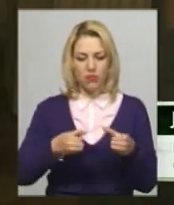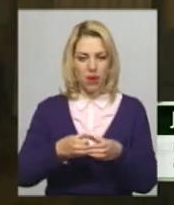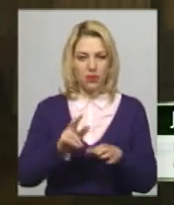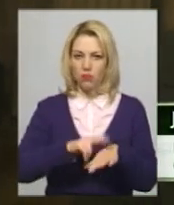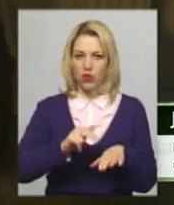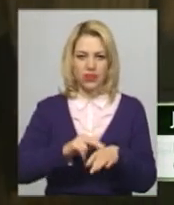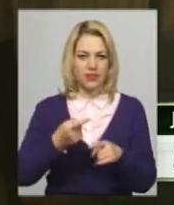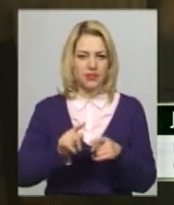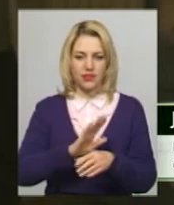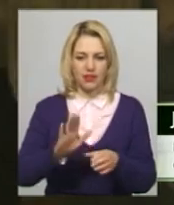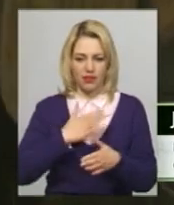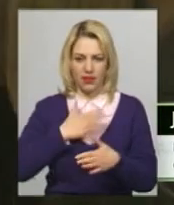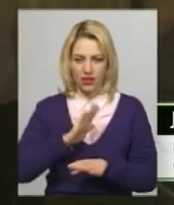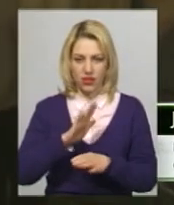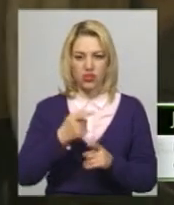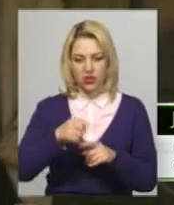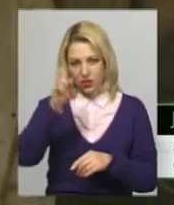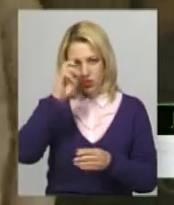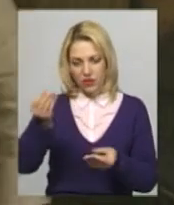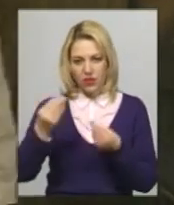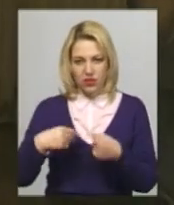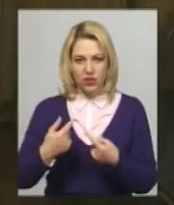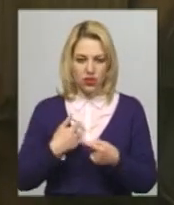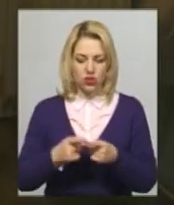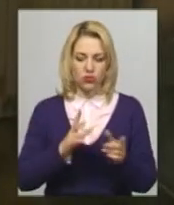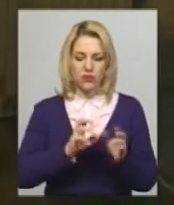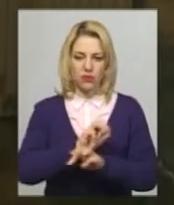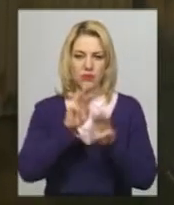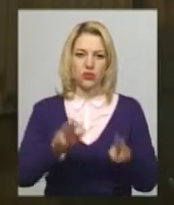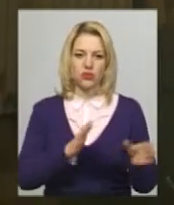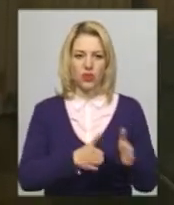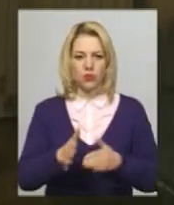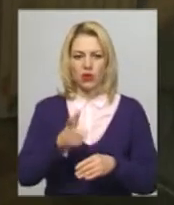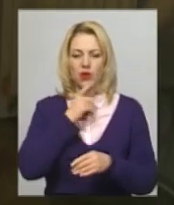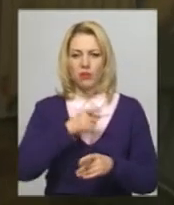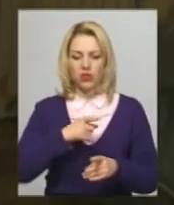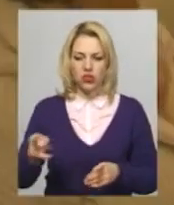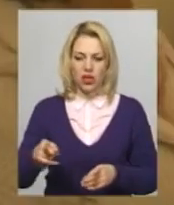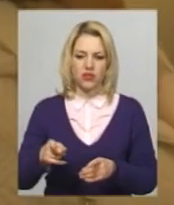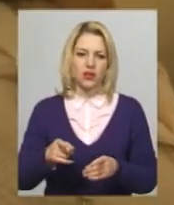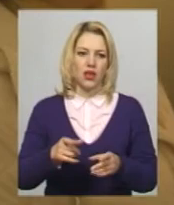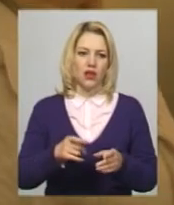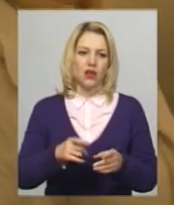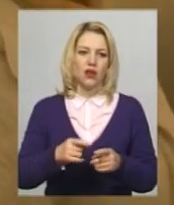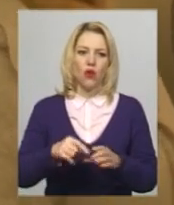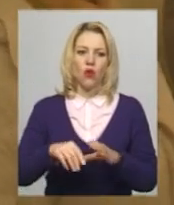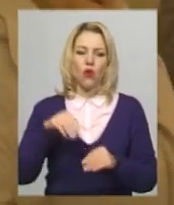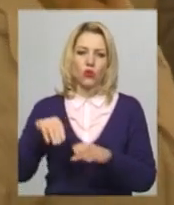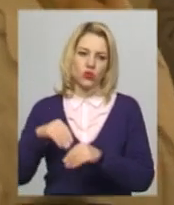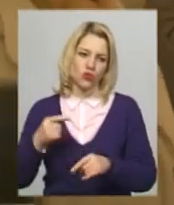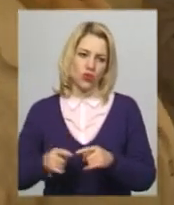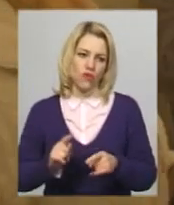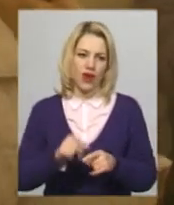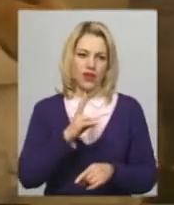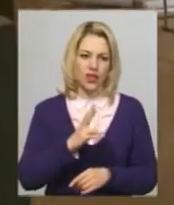держава, щоб забезпечували порядок в час голосування, до голосування. Надія Городовська – голова дільничної